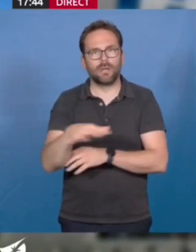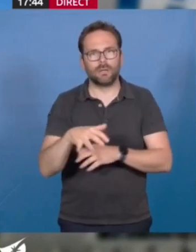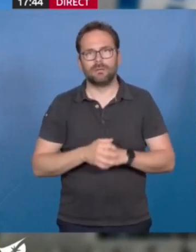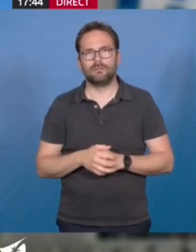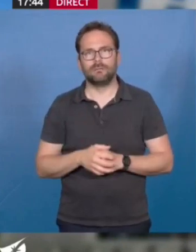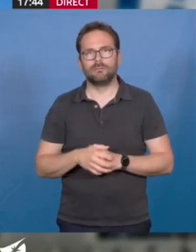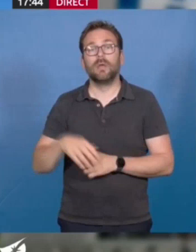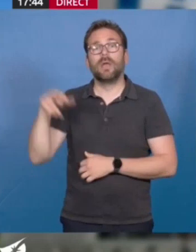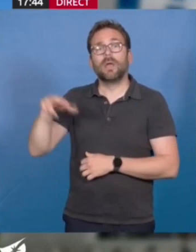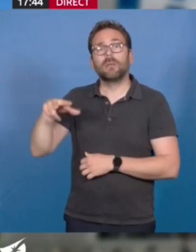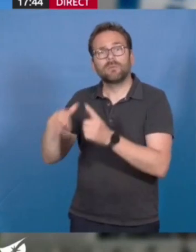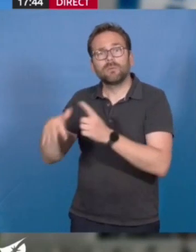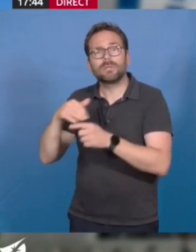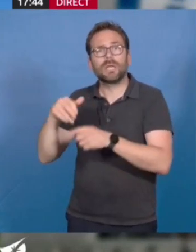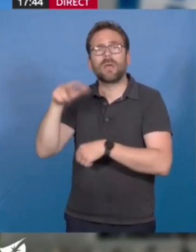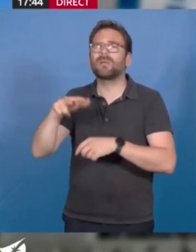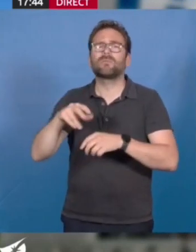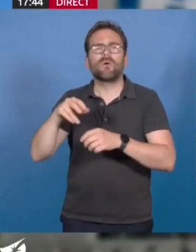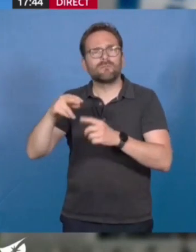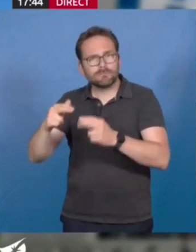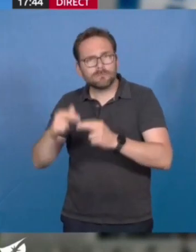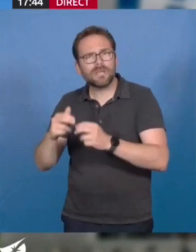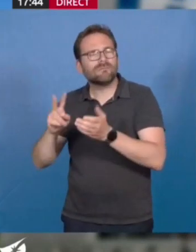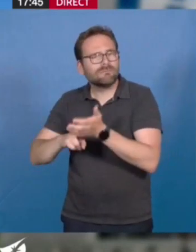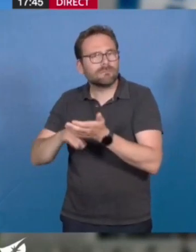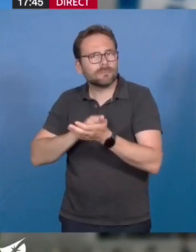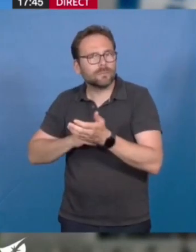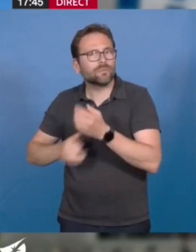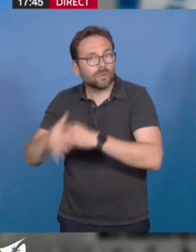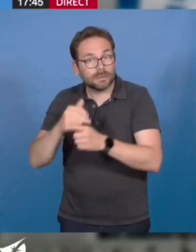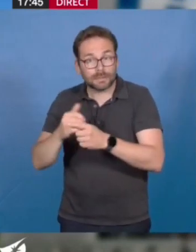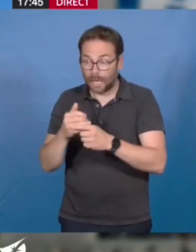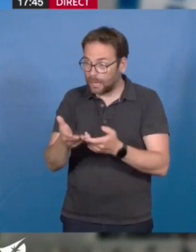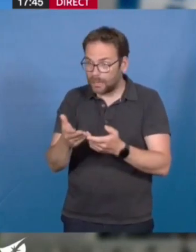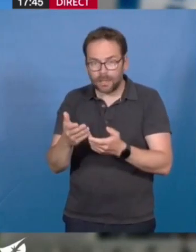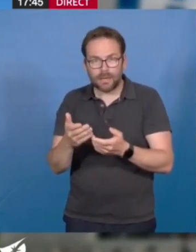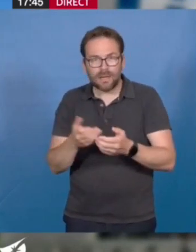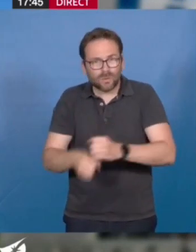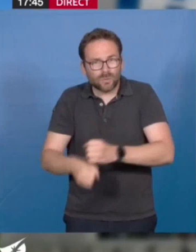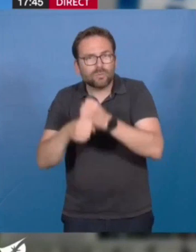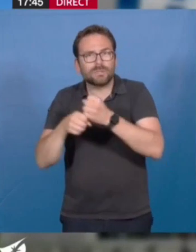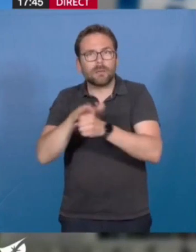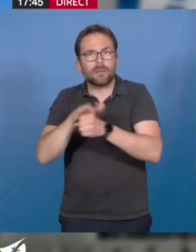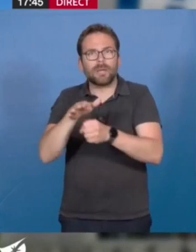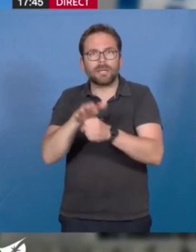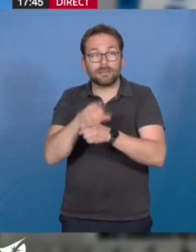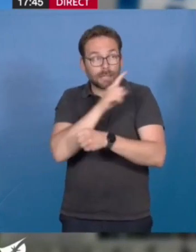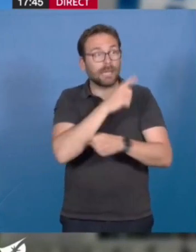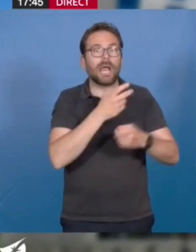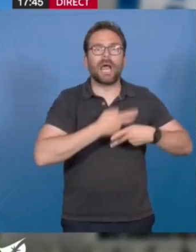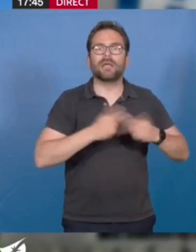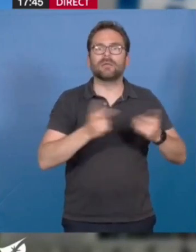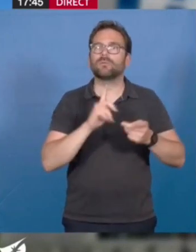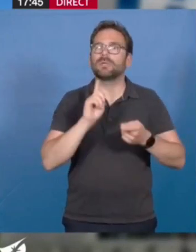soutien au logement social et au logement très social est un des éléments les plus inquiétants des annonces du Conseil national de la refondation